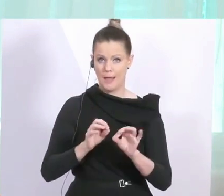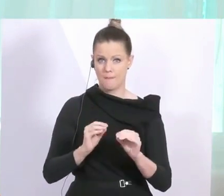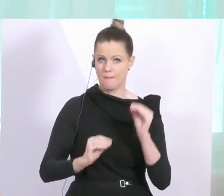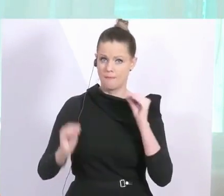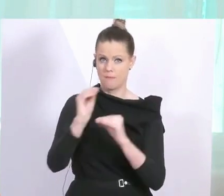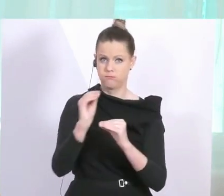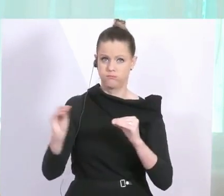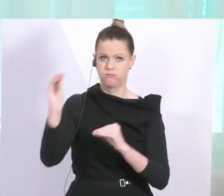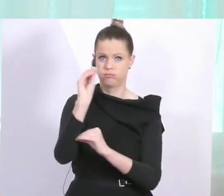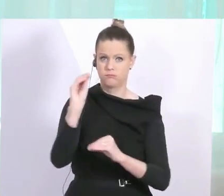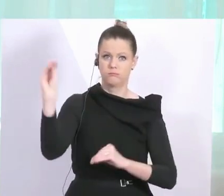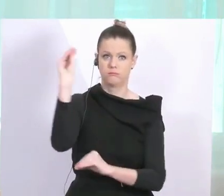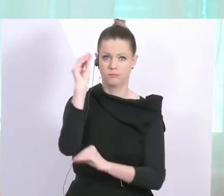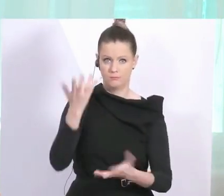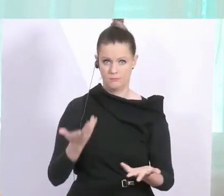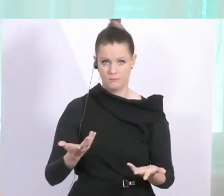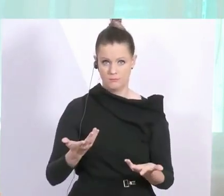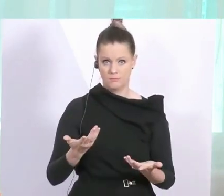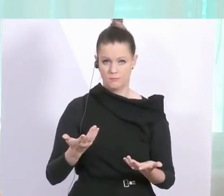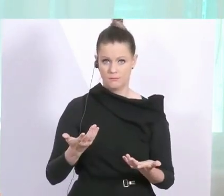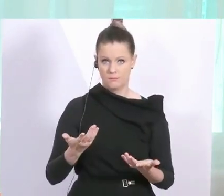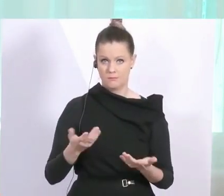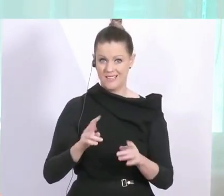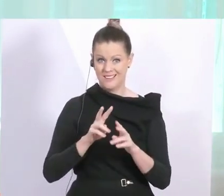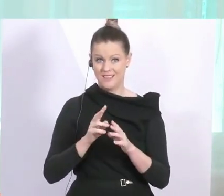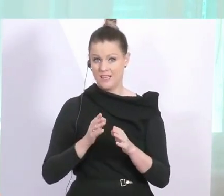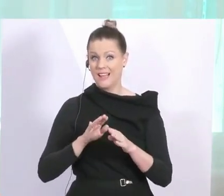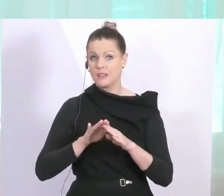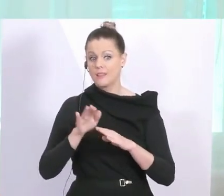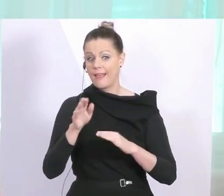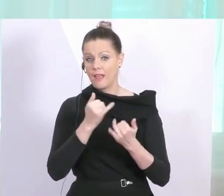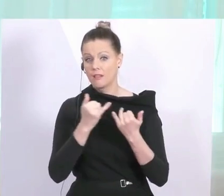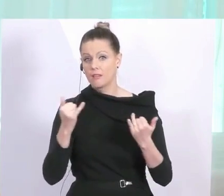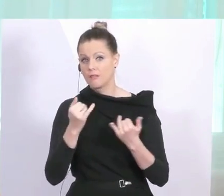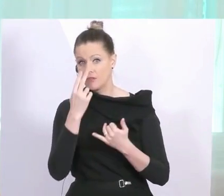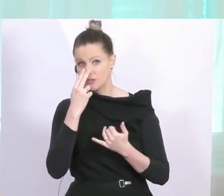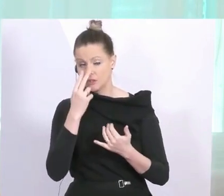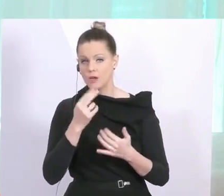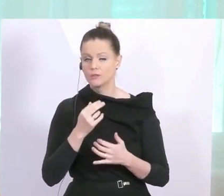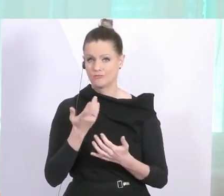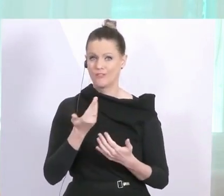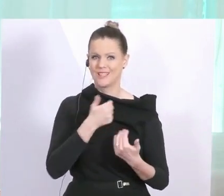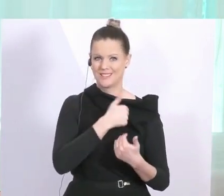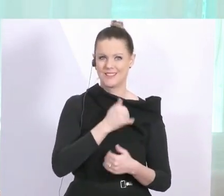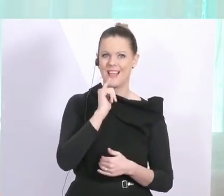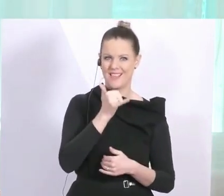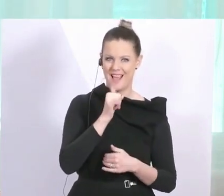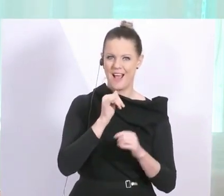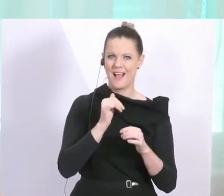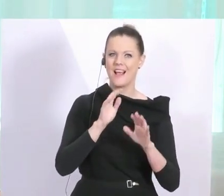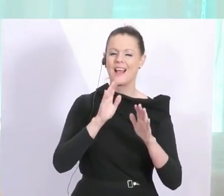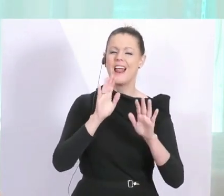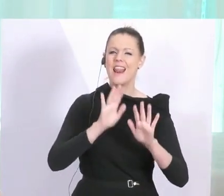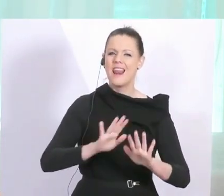wir uns den Trend ansehen, dann muss man zwei Dinge sagen. Einerseits ja, wir merken, dass die Maßnahmen zu wirken